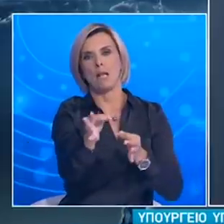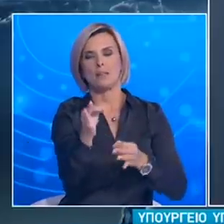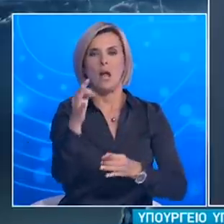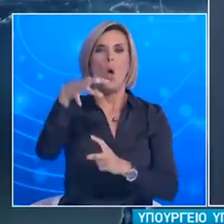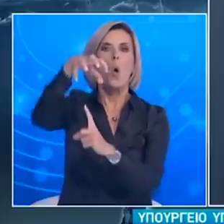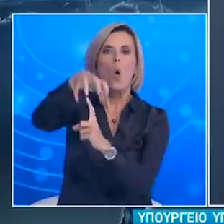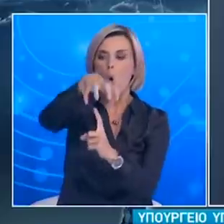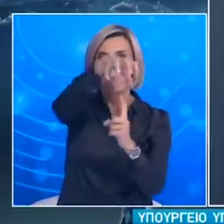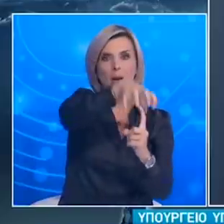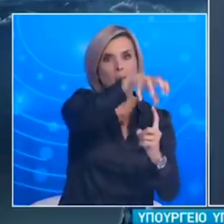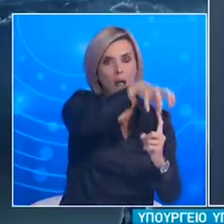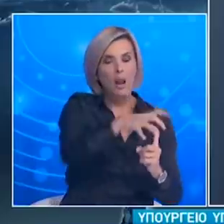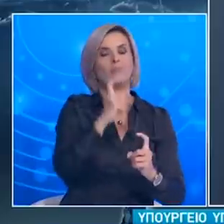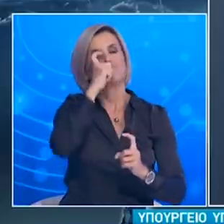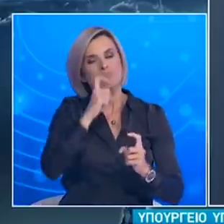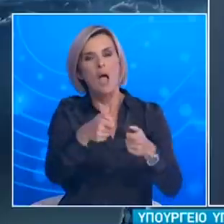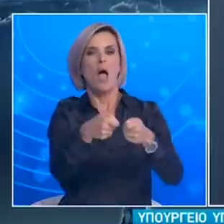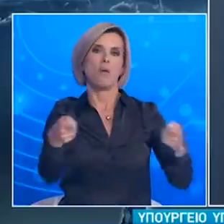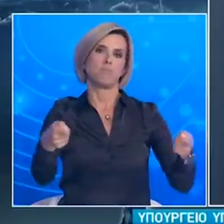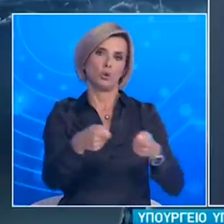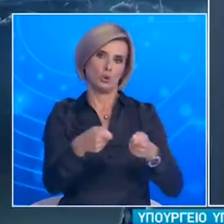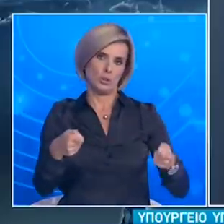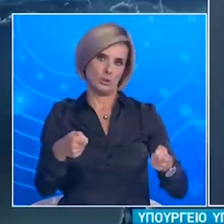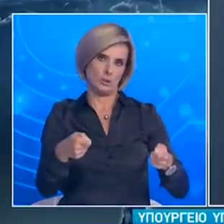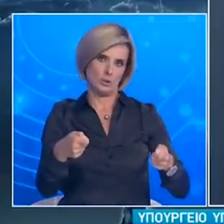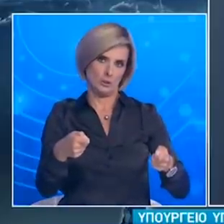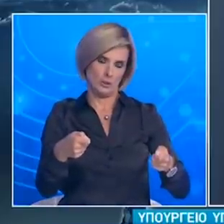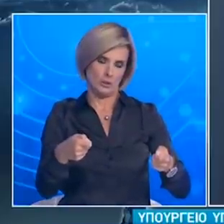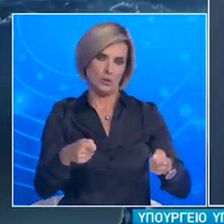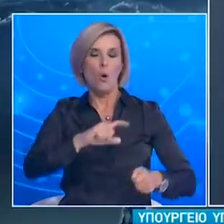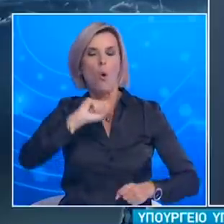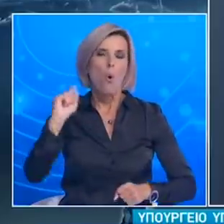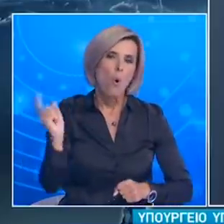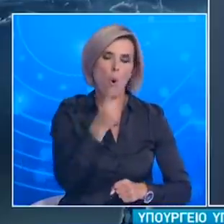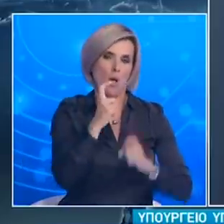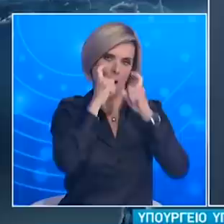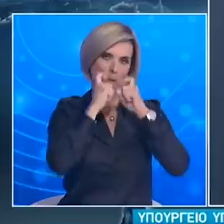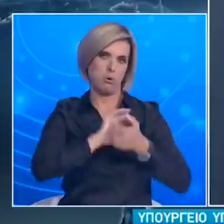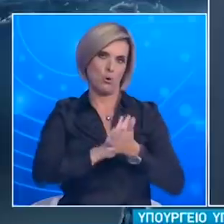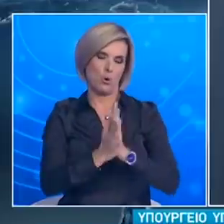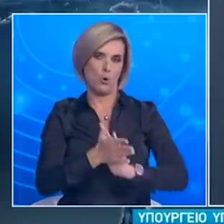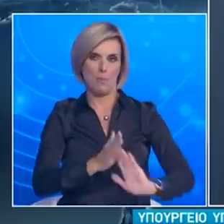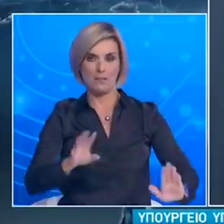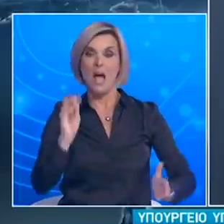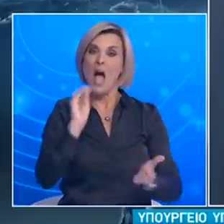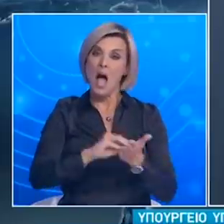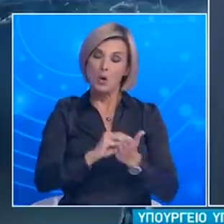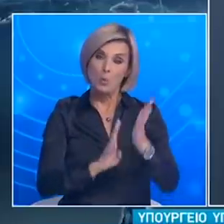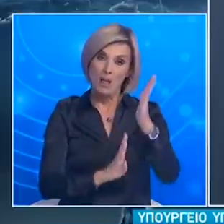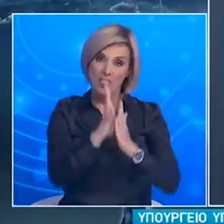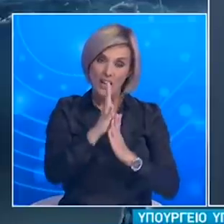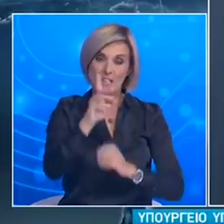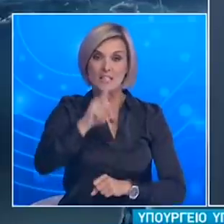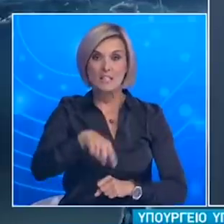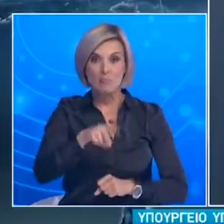ορισμός μέγιστο αριθμού λουόμενων για παραλίες με ελεγχόμενη είσοδο και λοιπές διατάξεις. Για 14 ημέρες ακόμα παρατείνονται τα